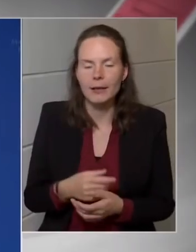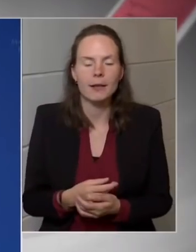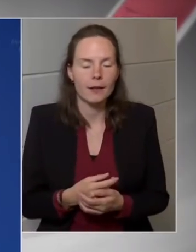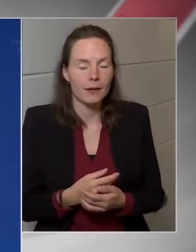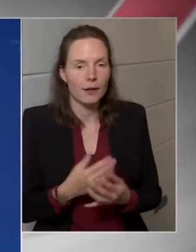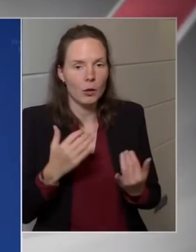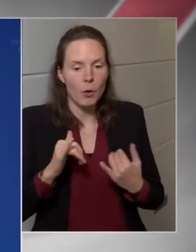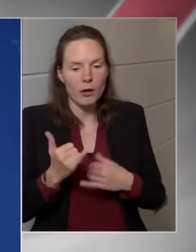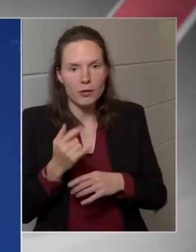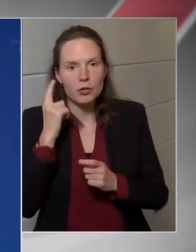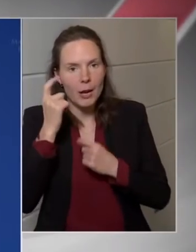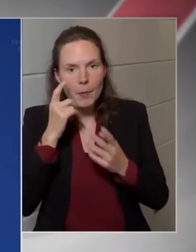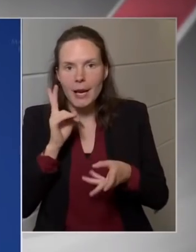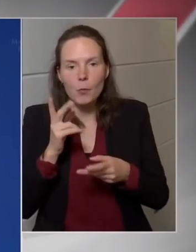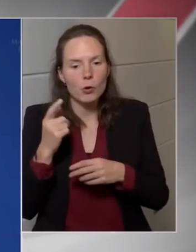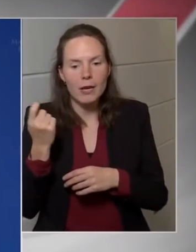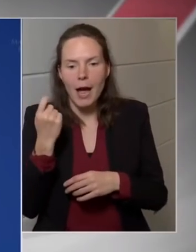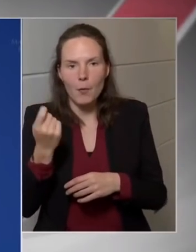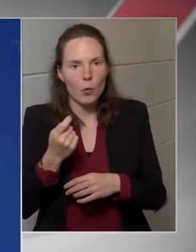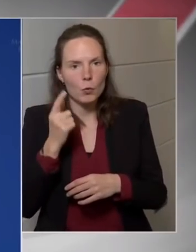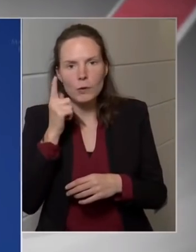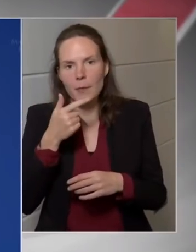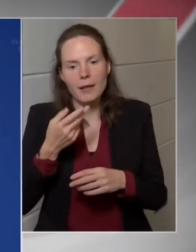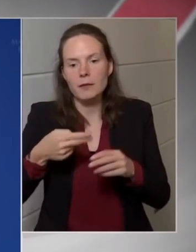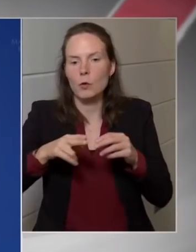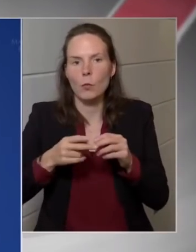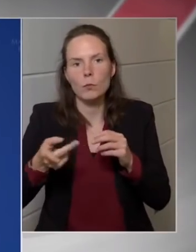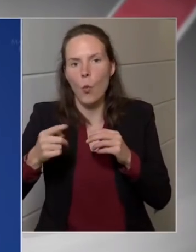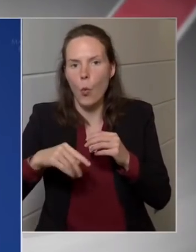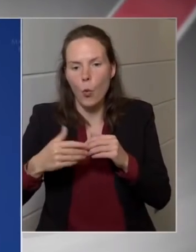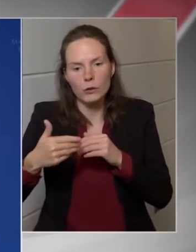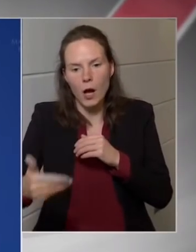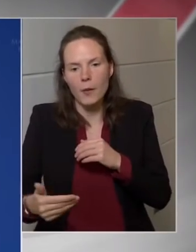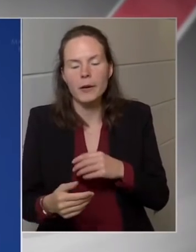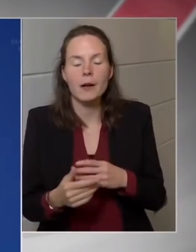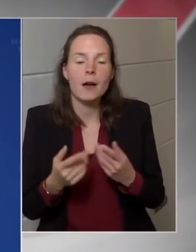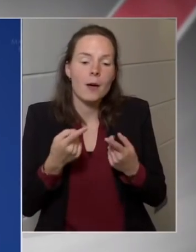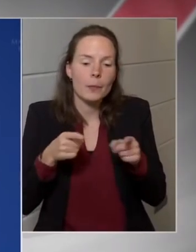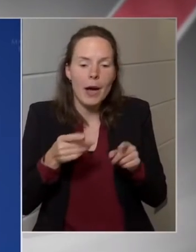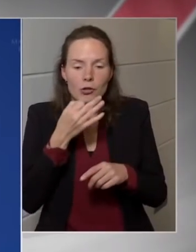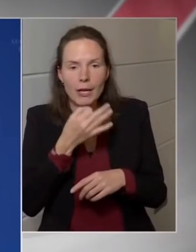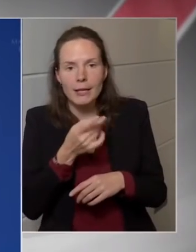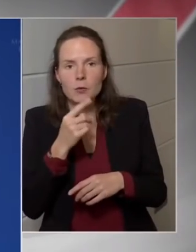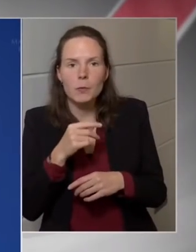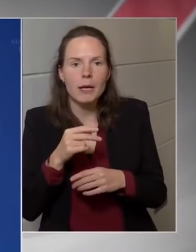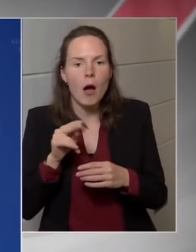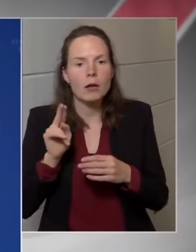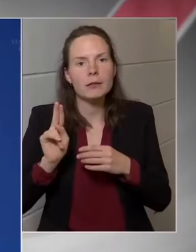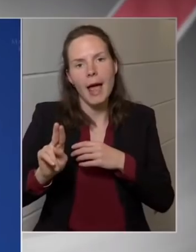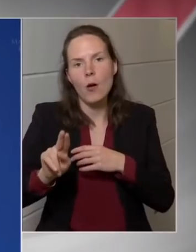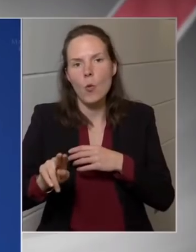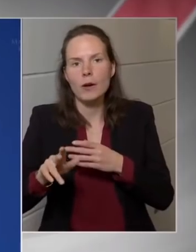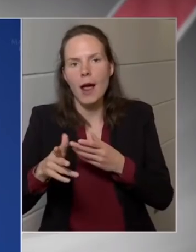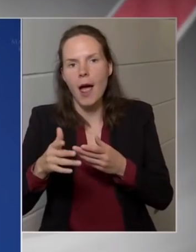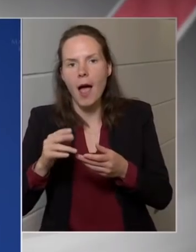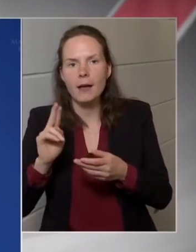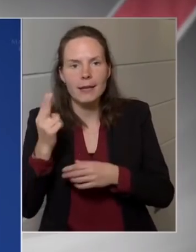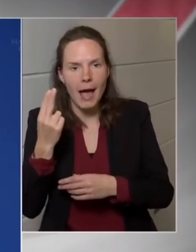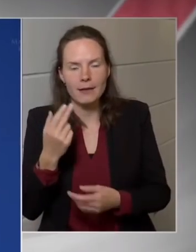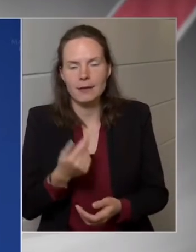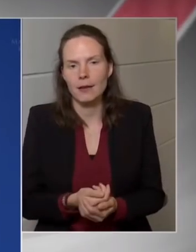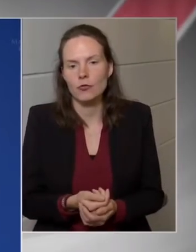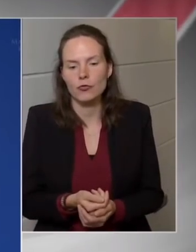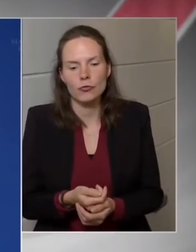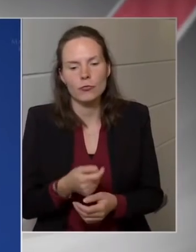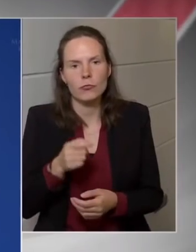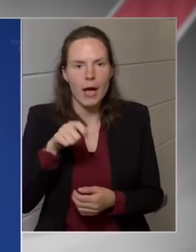háború nem tart hónapokig, az egy más kérdés, hogy mik az előrejelzések. Áprilisban és márciusban és február végén is ezt reméltem.